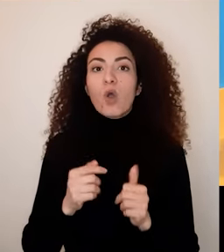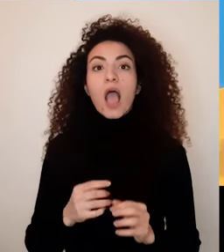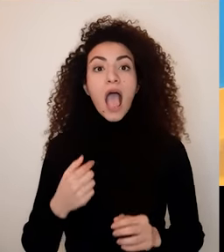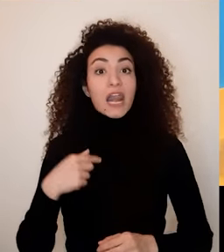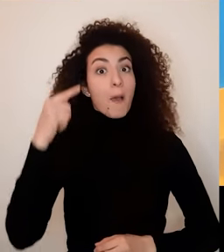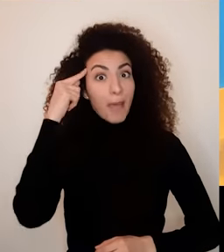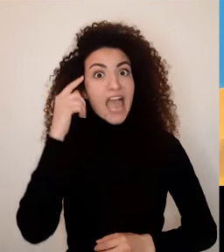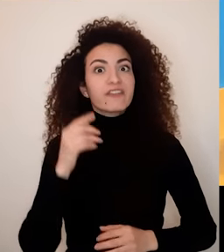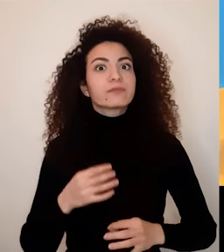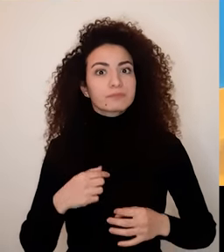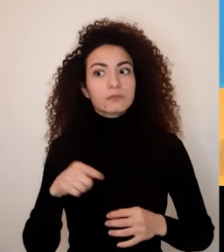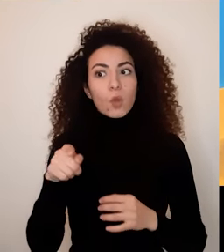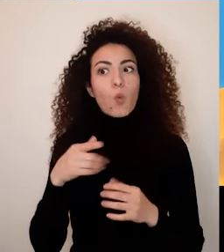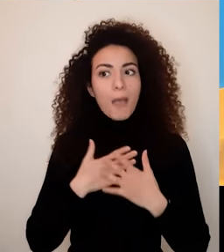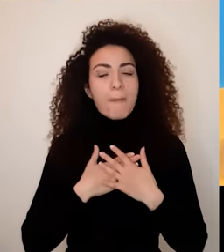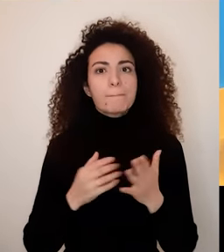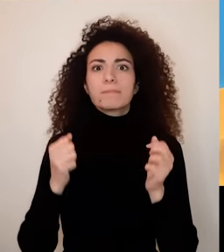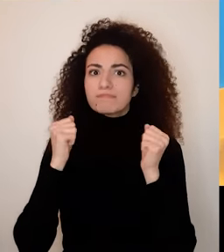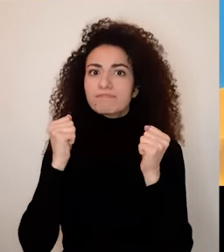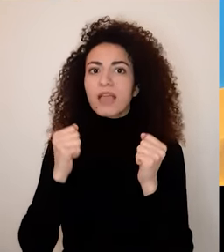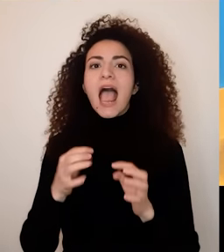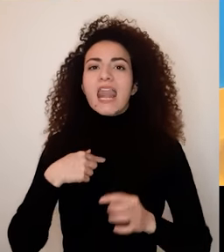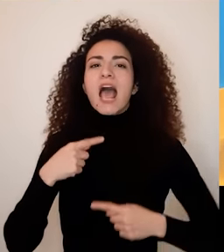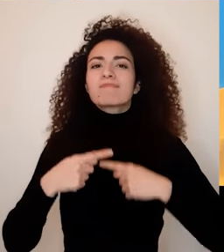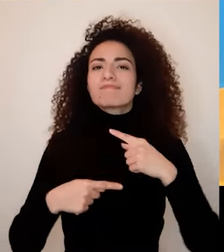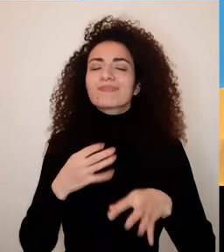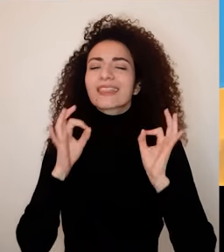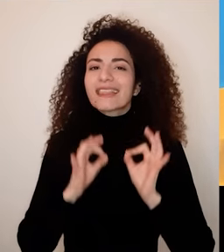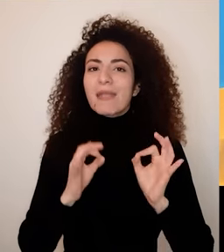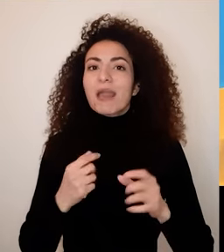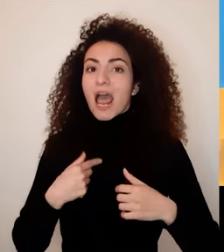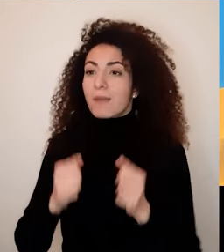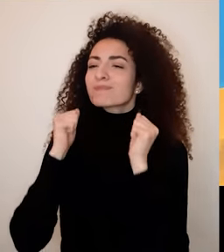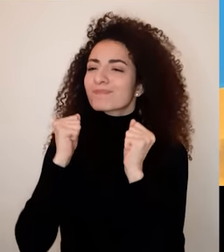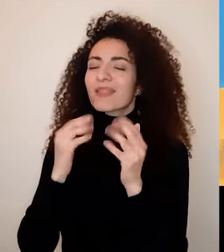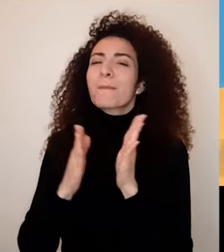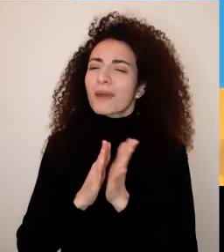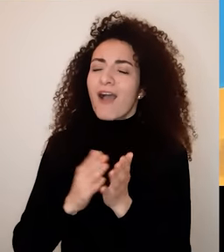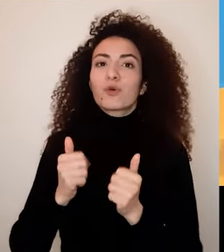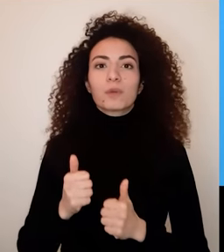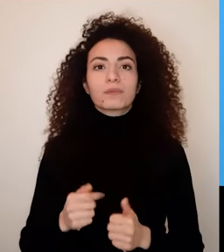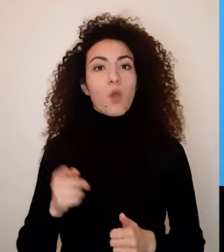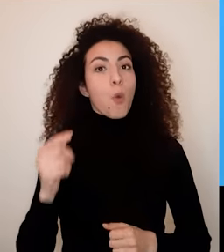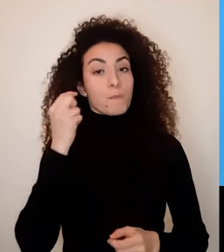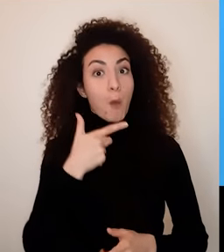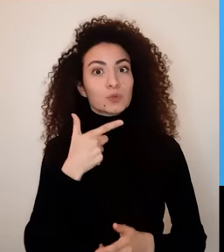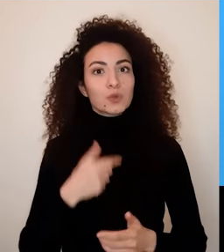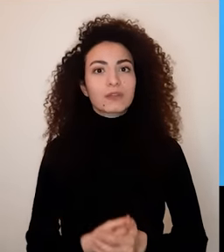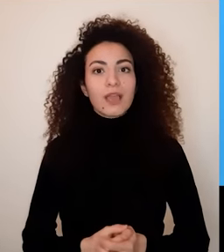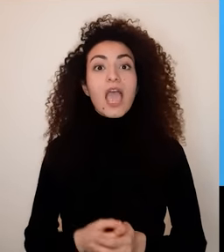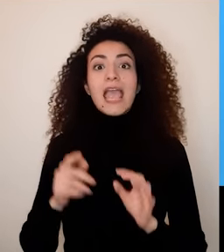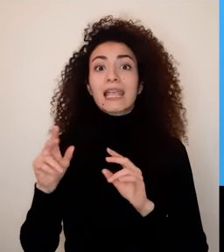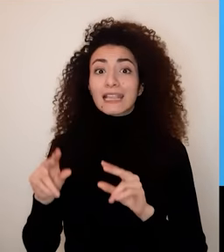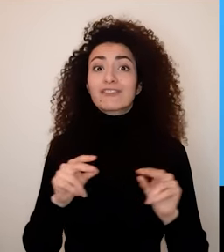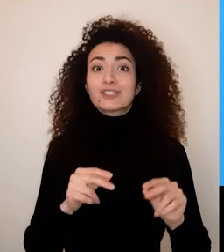أو التجيع فالأفضل أن يكون الشريك مدرك لهذه الحاجة ويعرف كيف يغزيها ويعبر عنها بشكل دوري مثلا ممكن